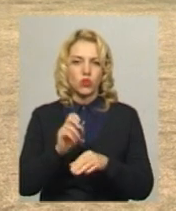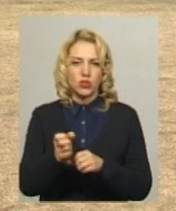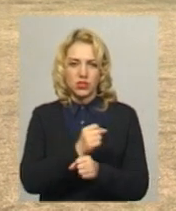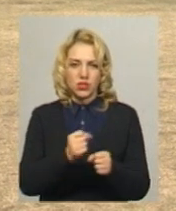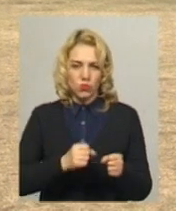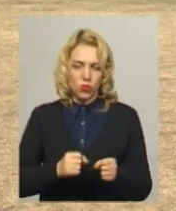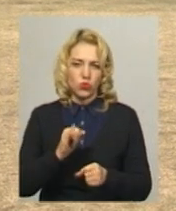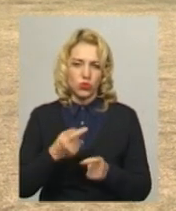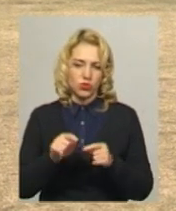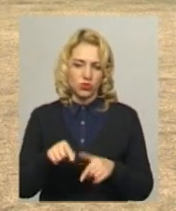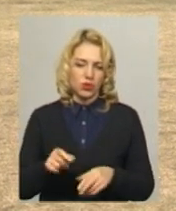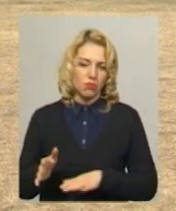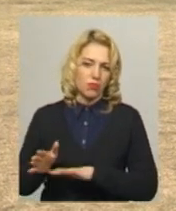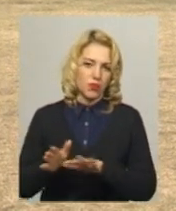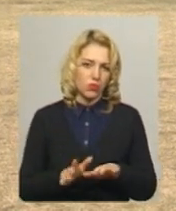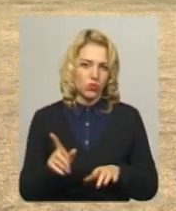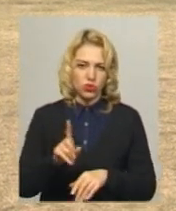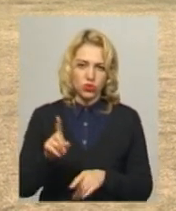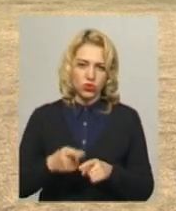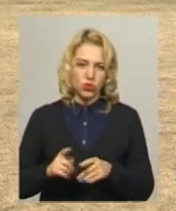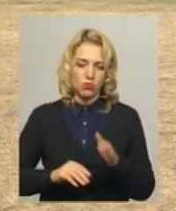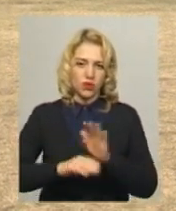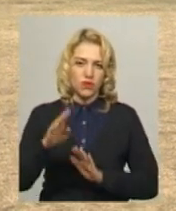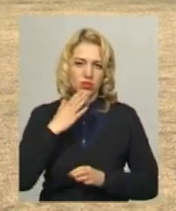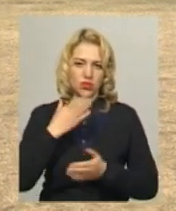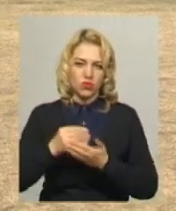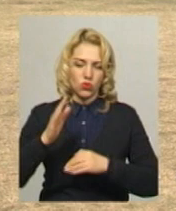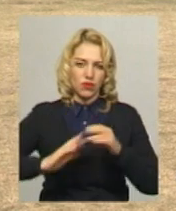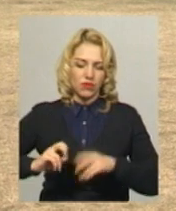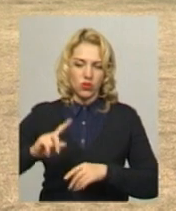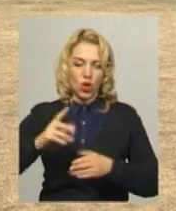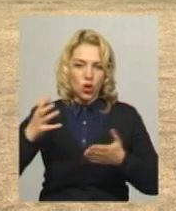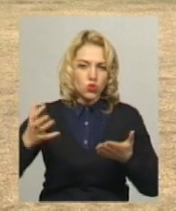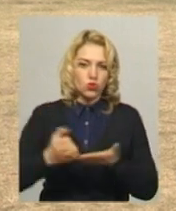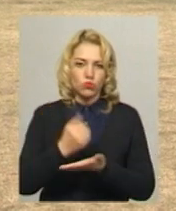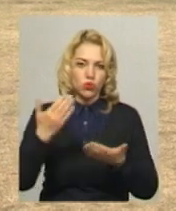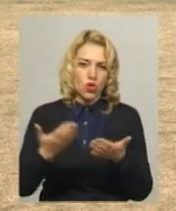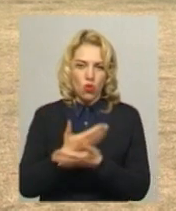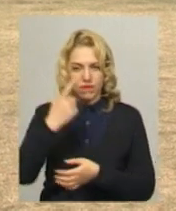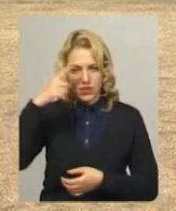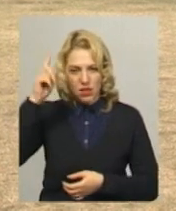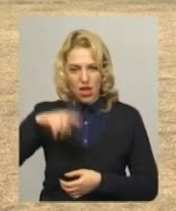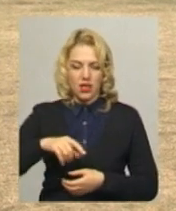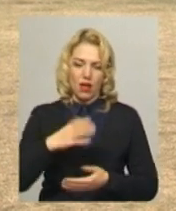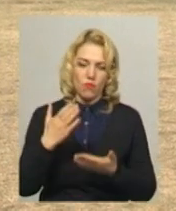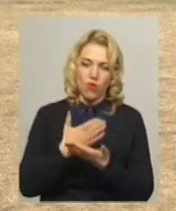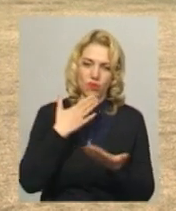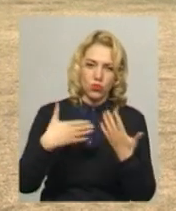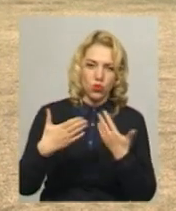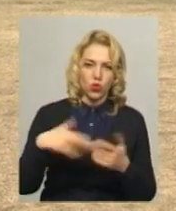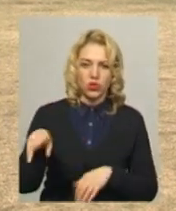сюди прибули для того, щоб підвищити свою кваліфікацію, тобто здобути якісь нові знання, нові підходи до